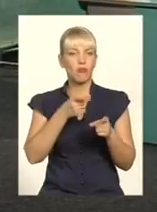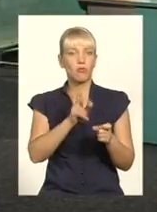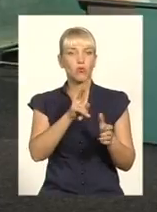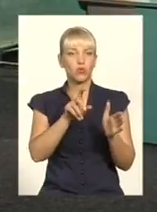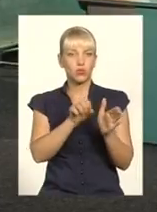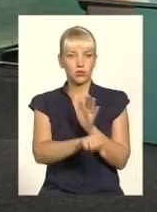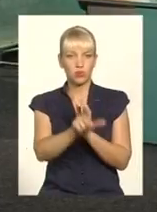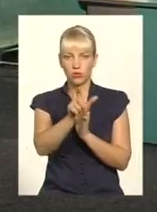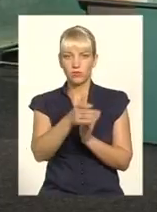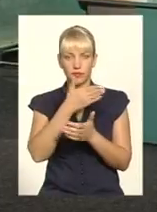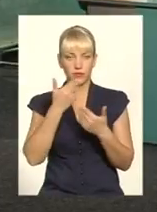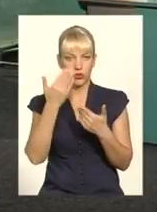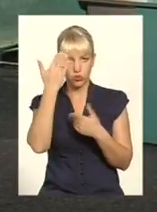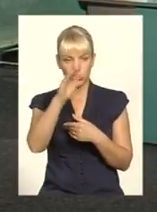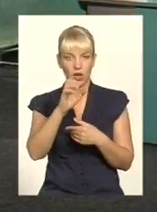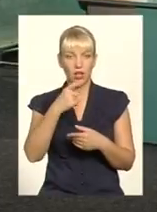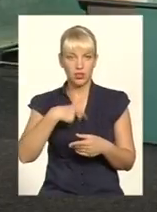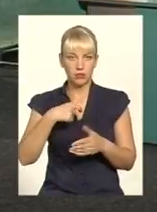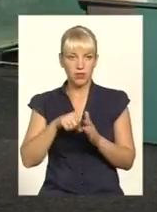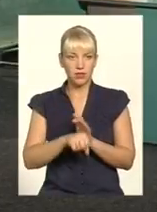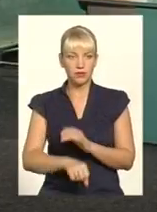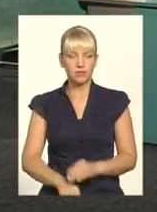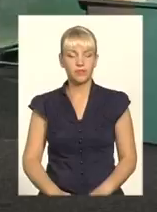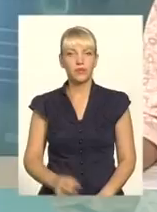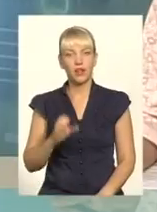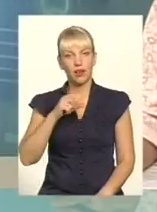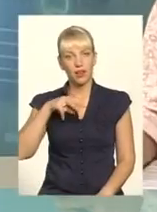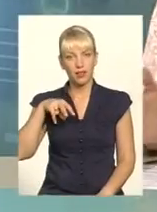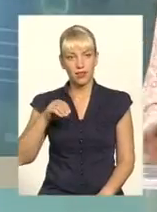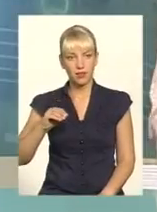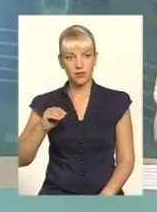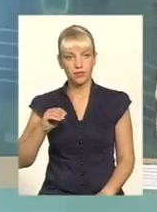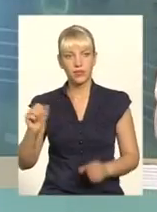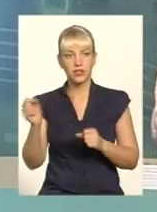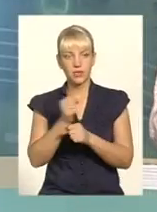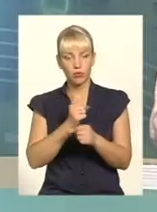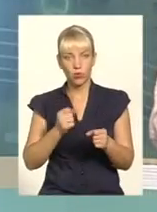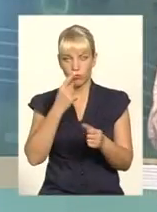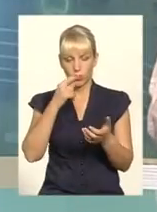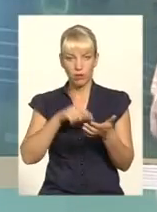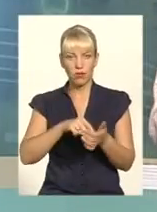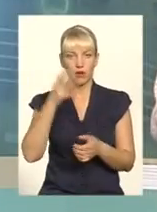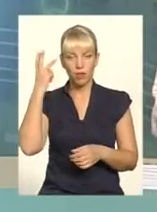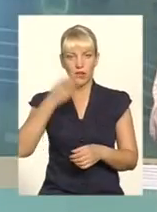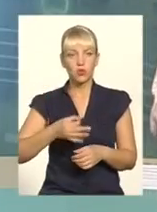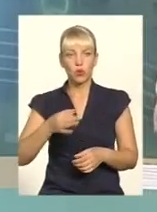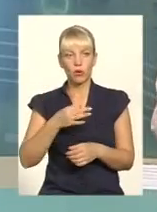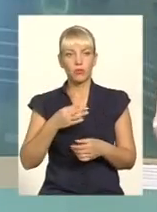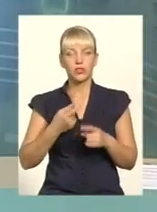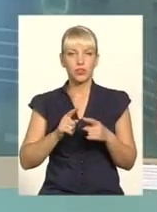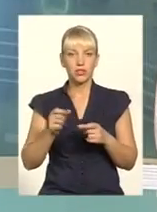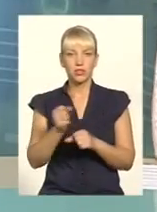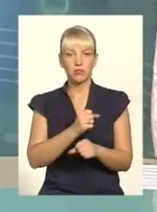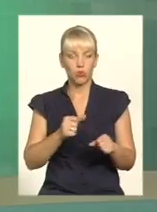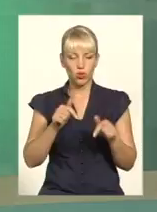місці. Трагічно, людини немає. Але зброя потрапила в Хмельницьку область, і вона заговорила